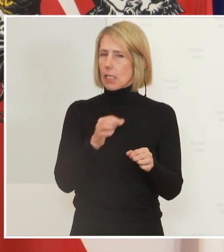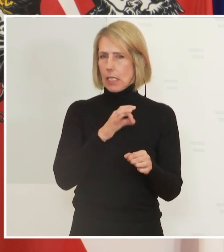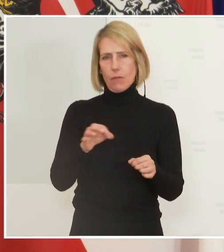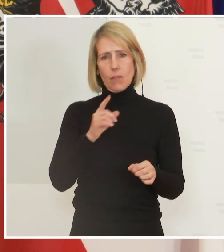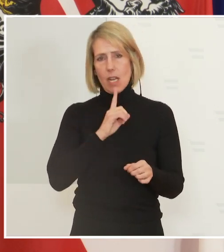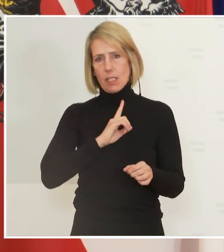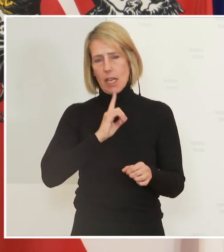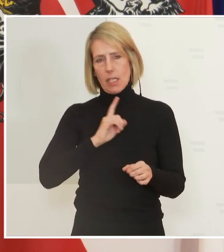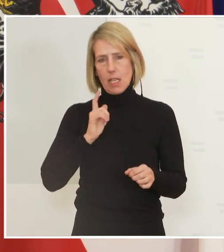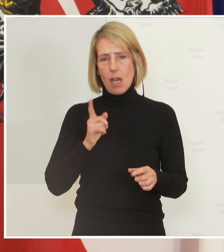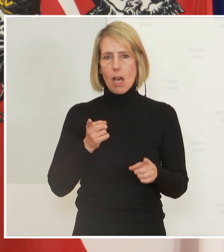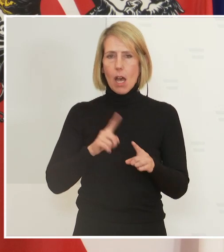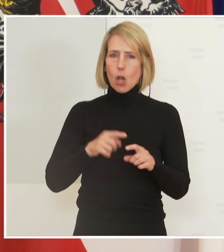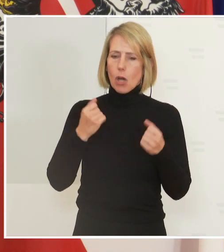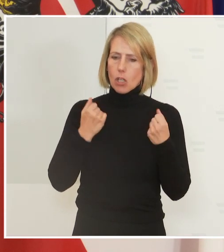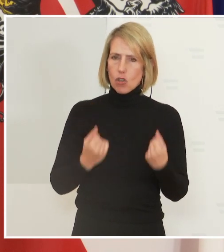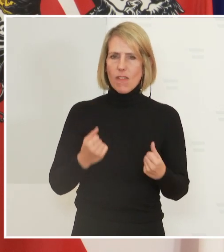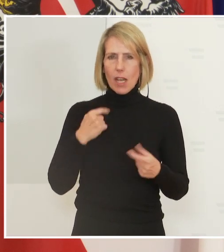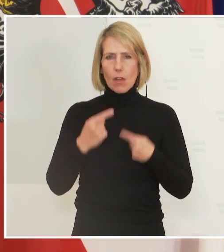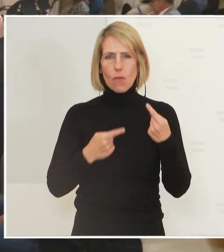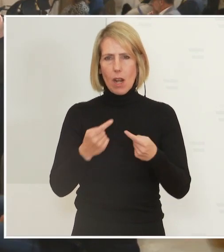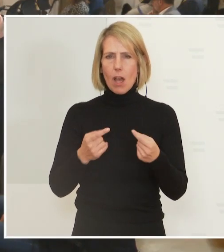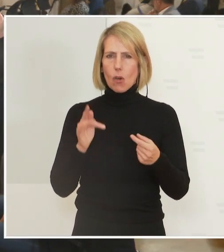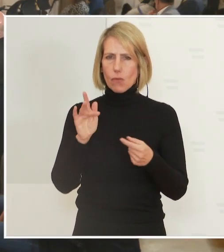sie sehr gut gegen schwere Verläufe geschützt sind.